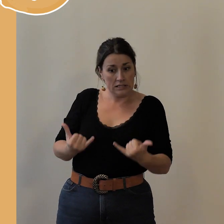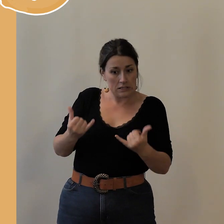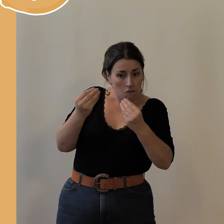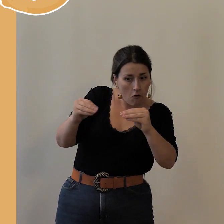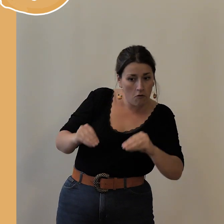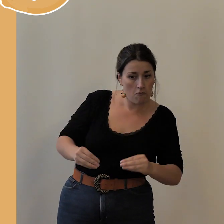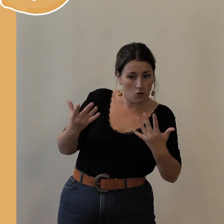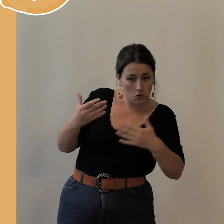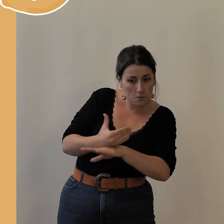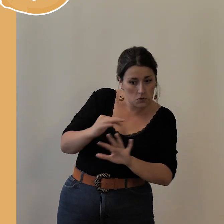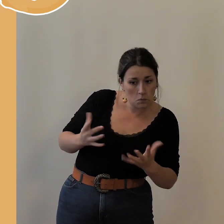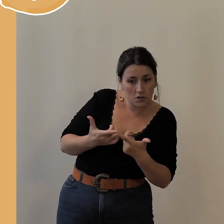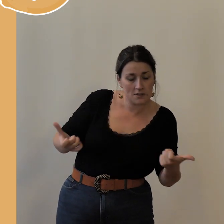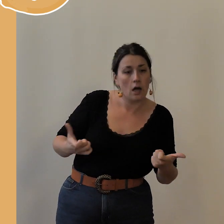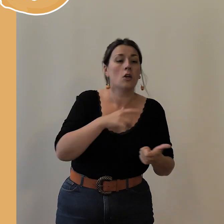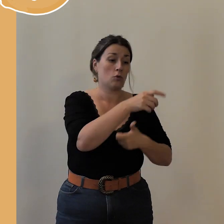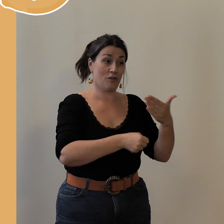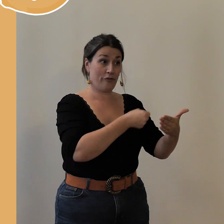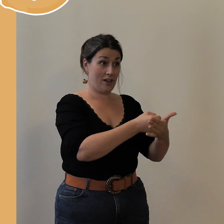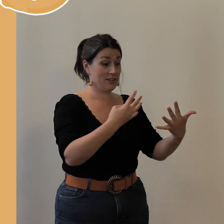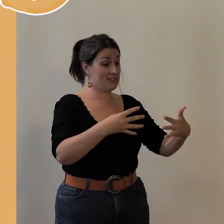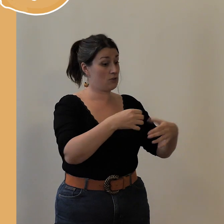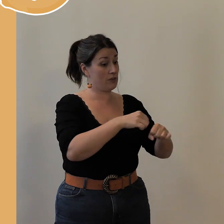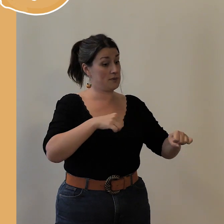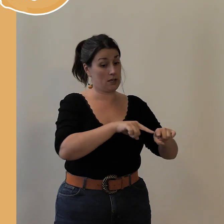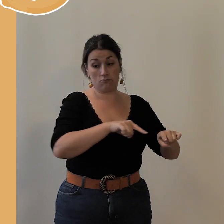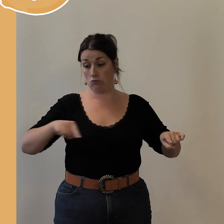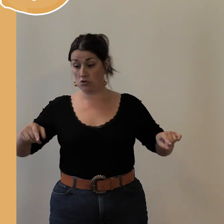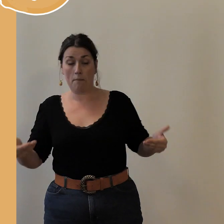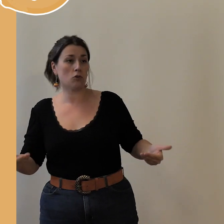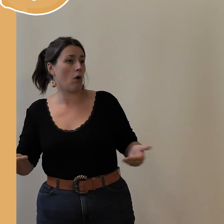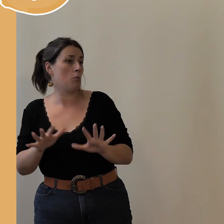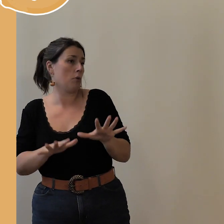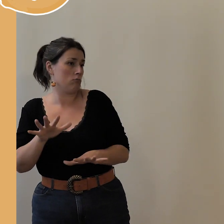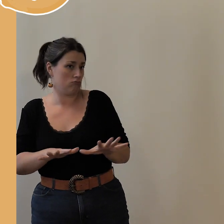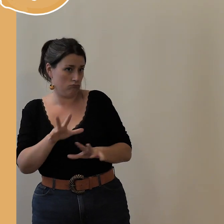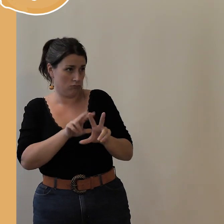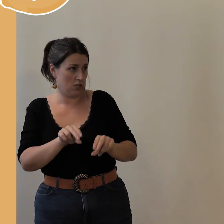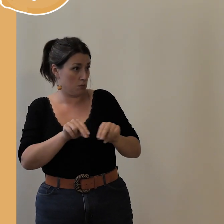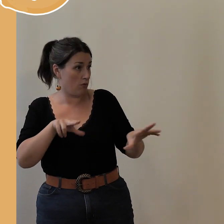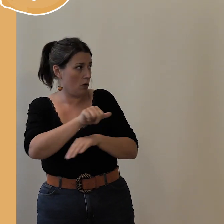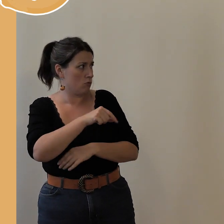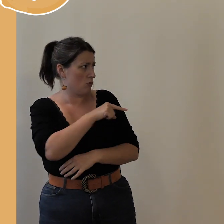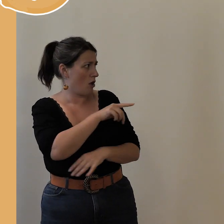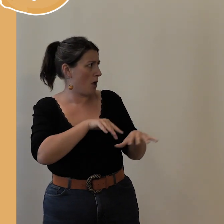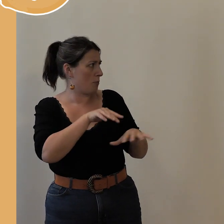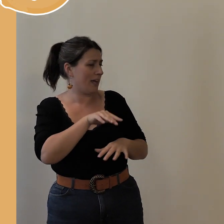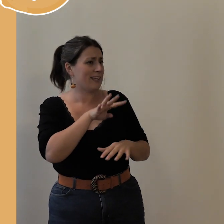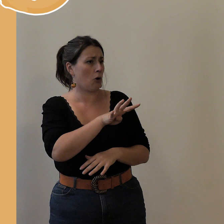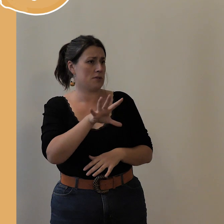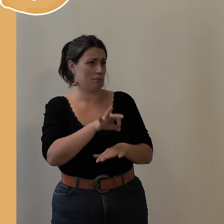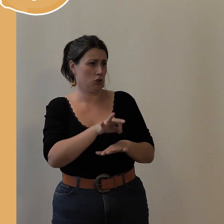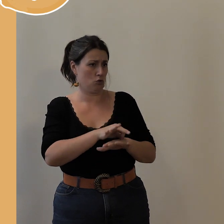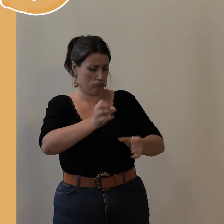quartier. Ça va commencer fin 19e et ça va finir vers la guerre, à peu près. Et il va vous parler pendant environ trois quarts d'heure.